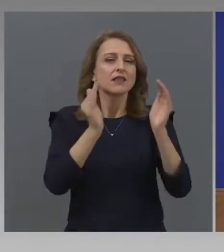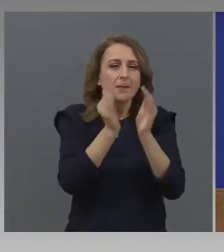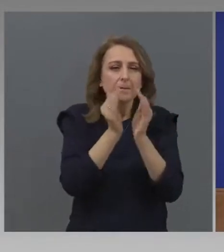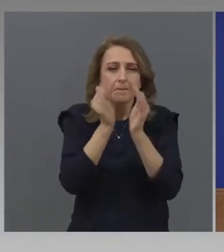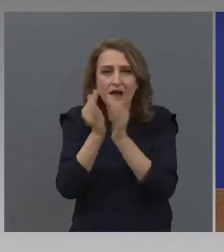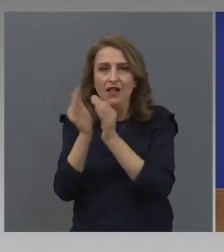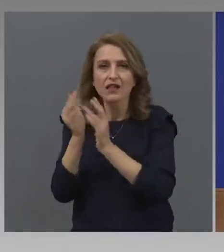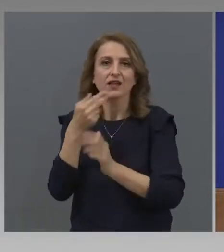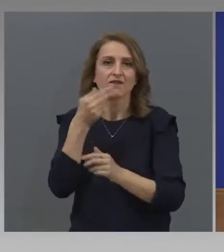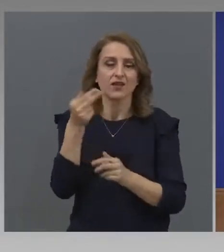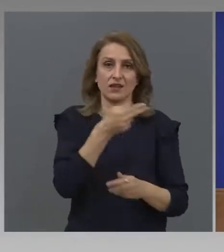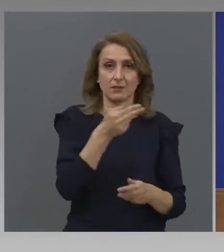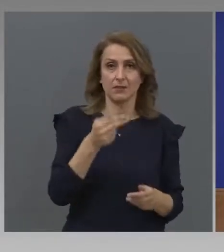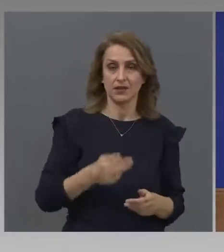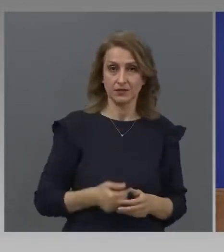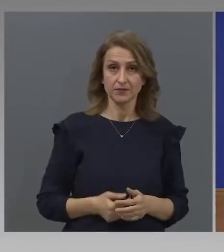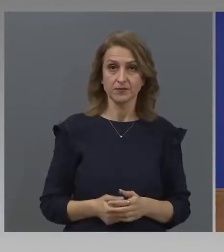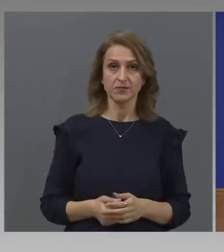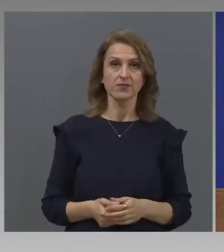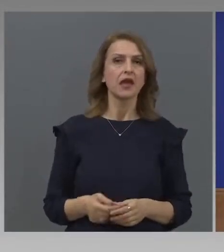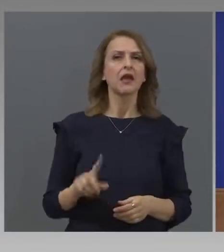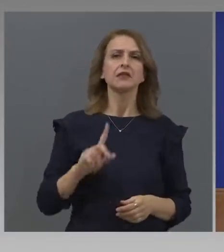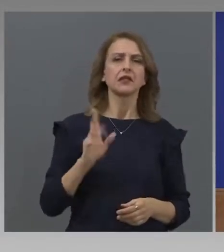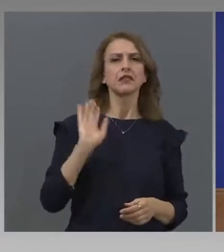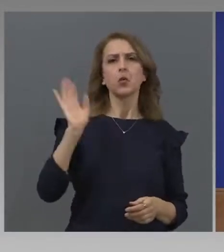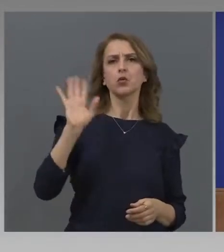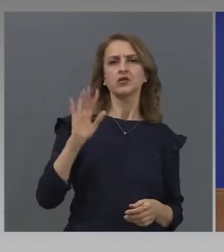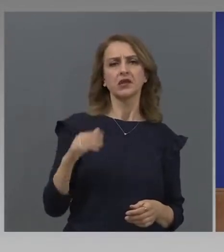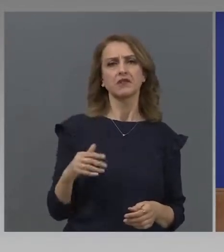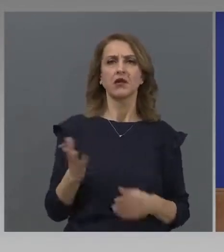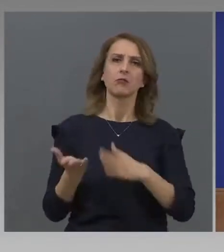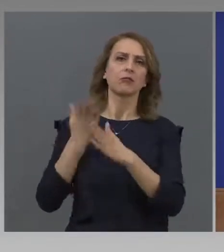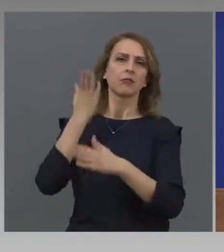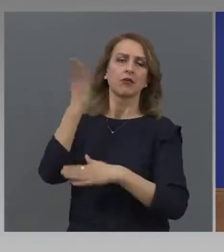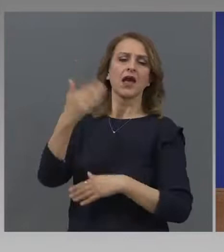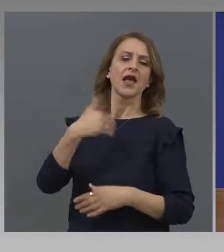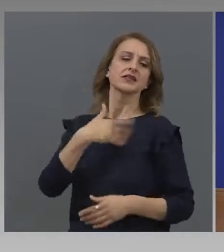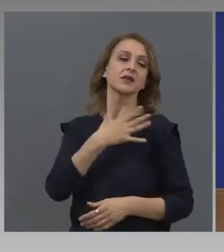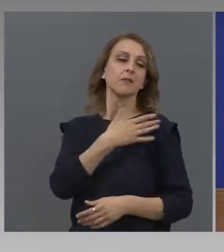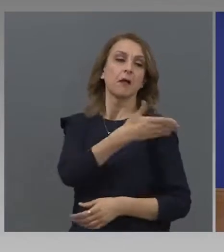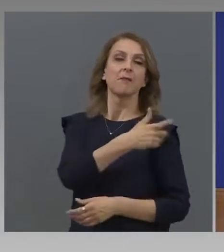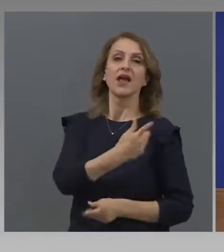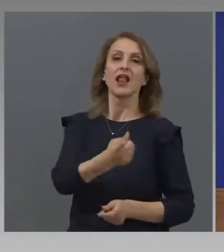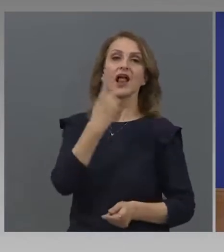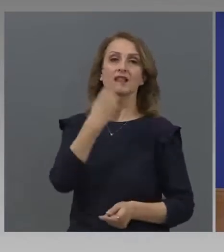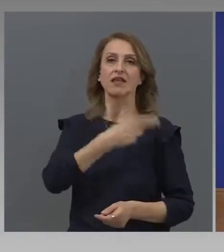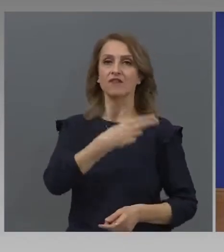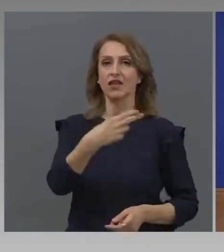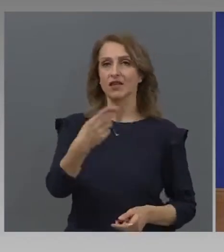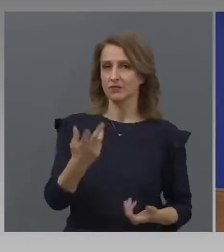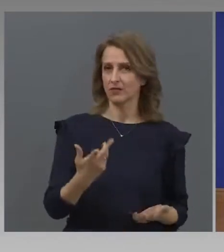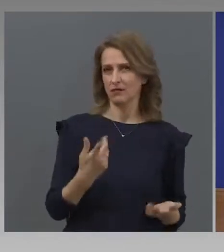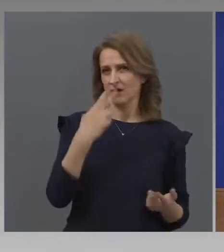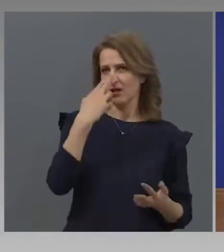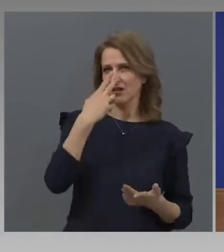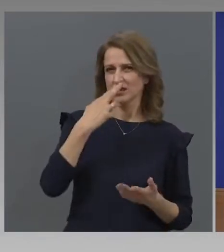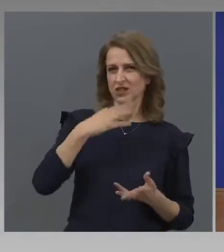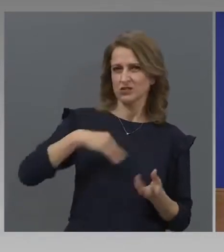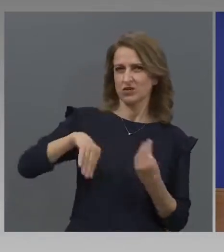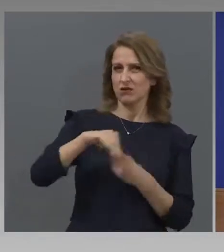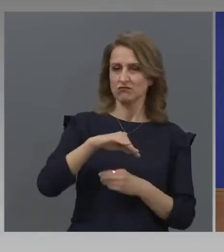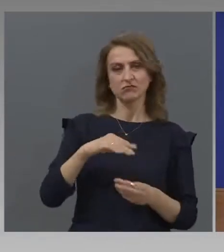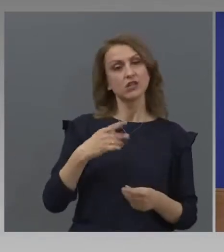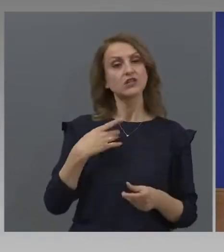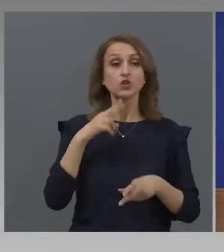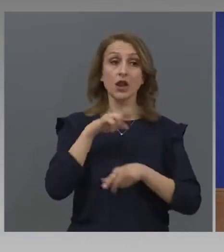микрофирмички. Да не отида някой да подаде за хиляда привърно фирми. да излъжа, да да защото